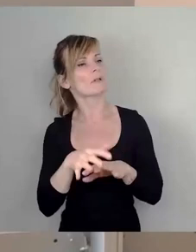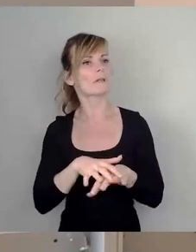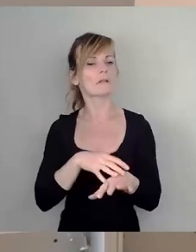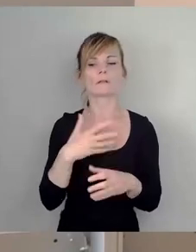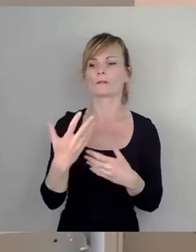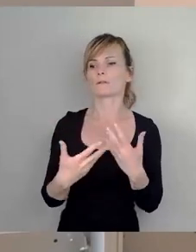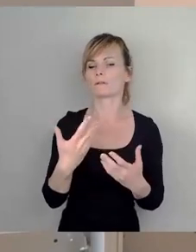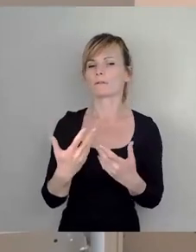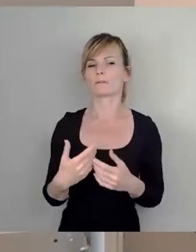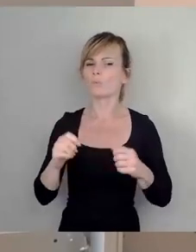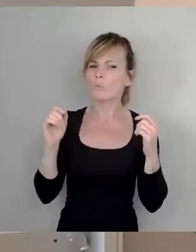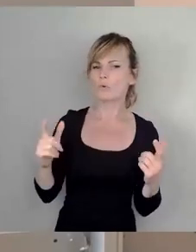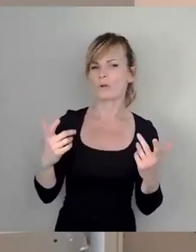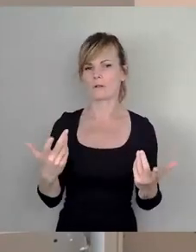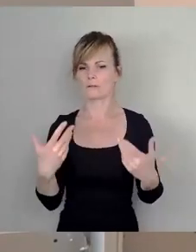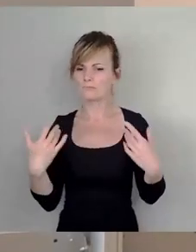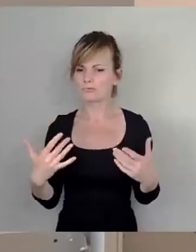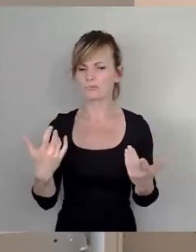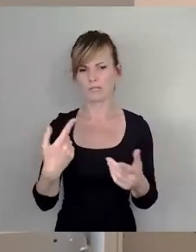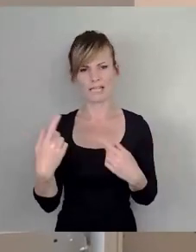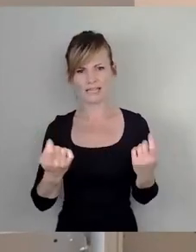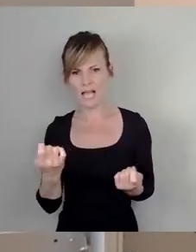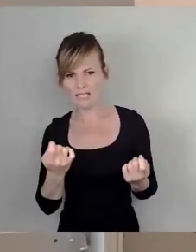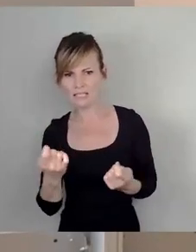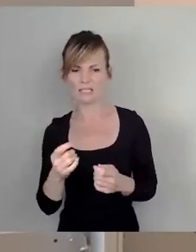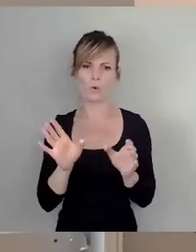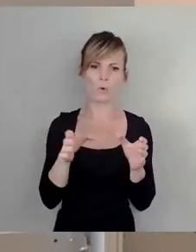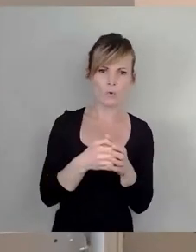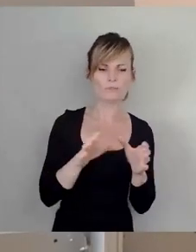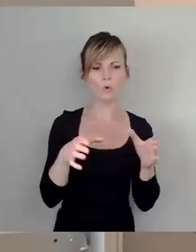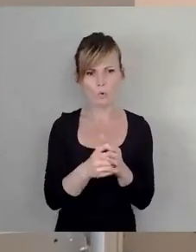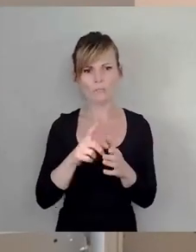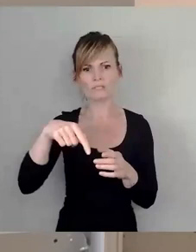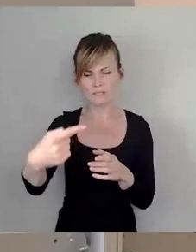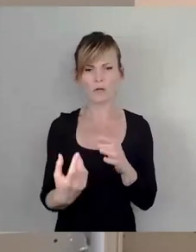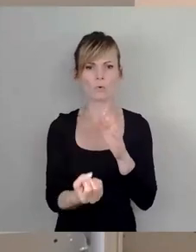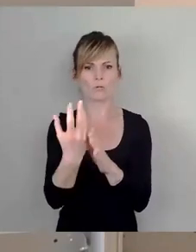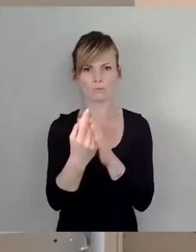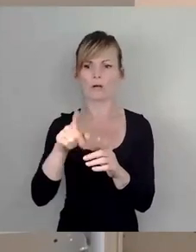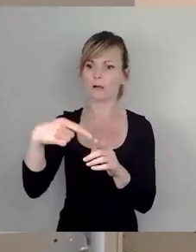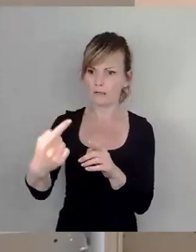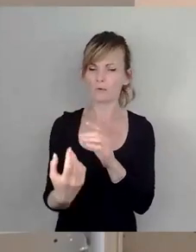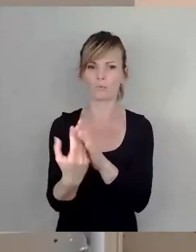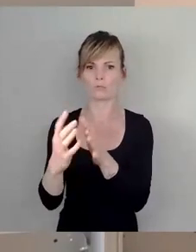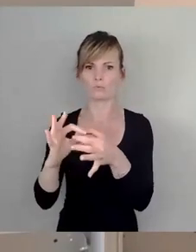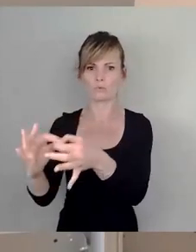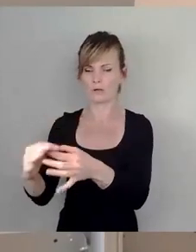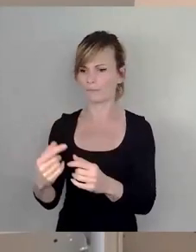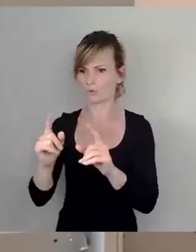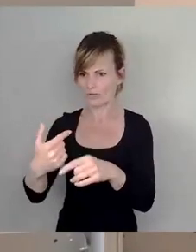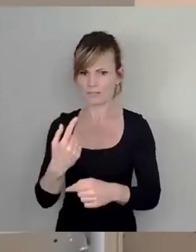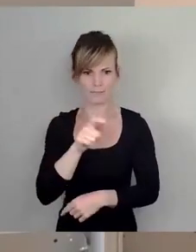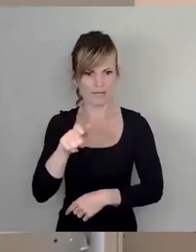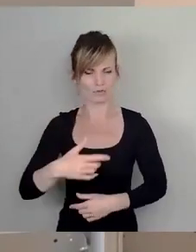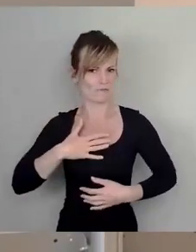ein Coolness-Faktor, weil Tanzen führt zu Clubs, Clubs führt zu Kultur, Kultur führt dazu, dass Leute sich wohlfühlen und wir wollen doch,